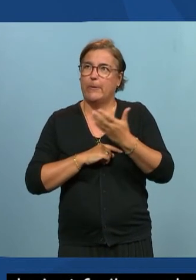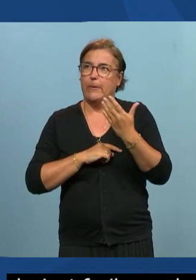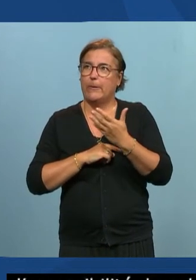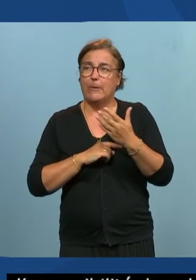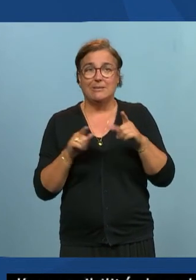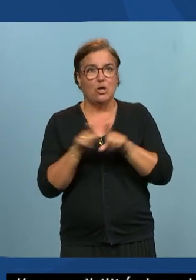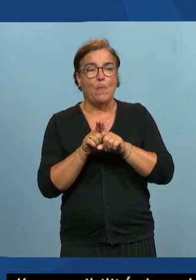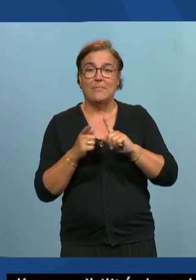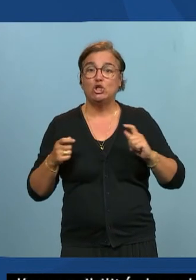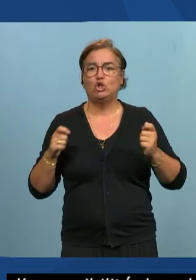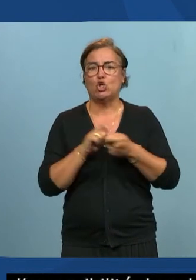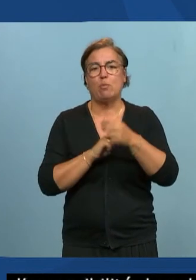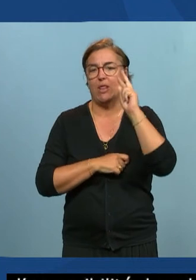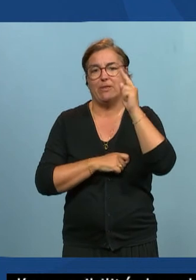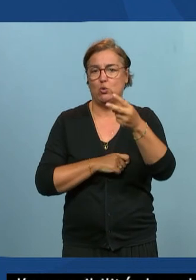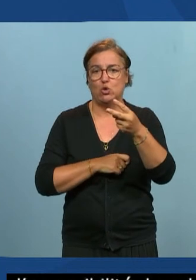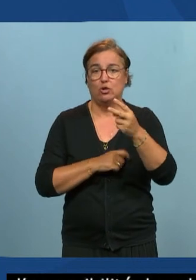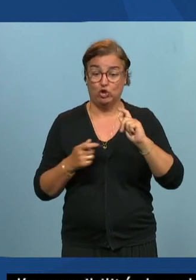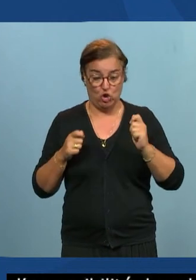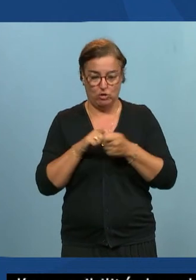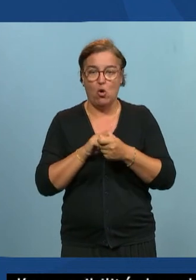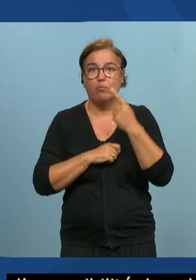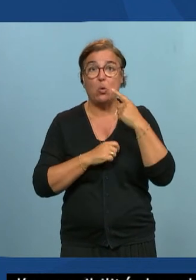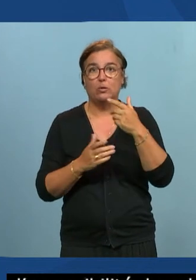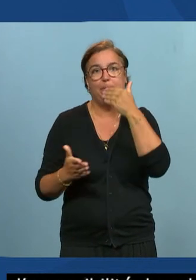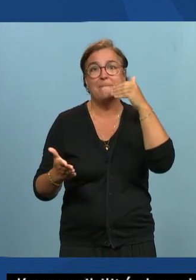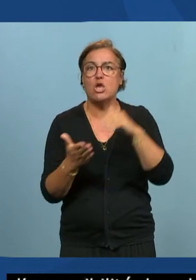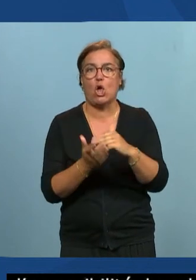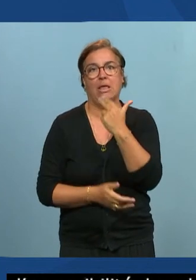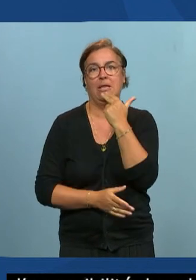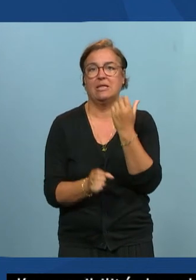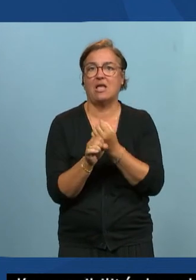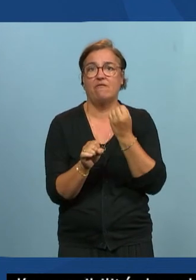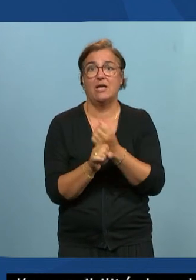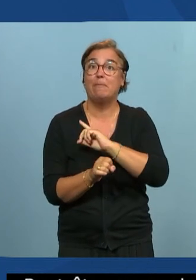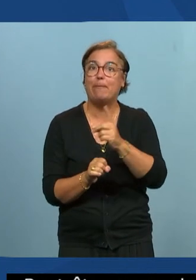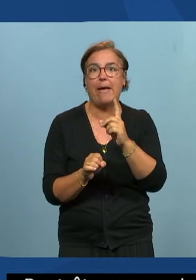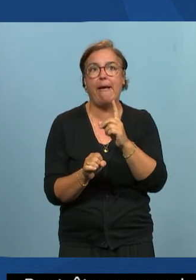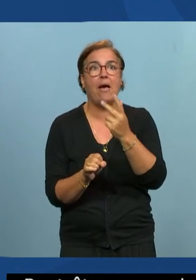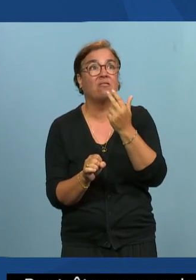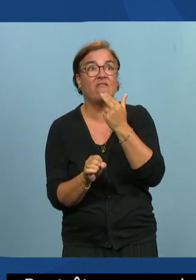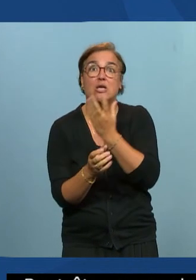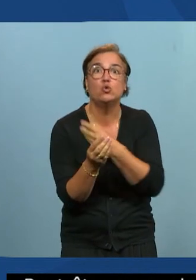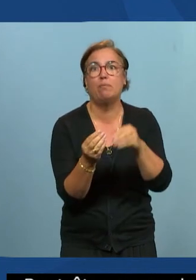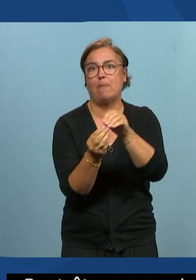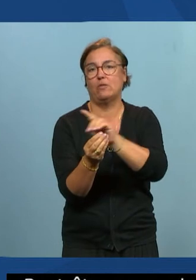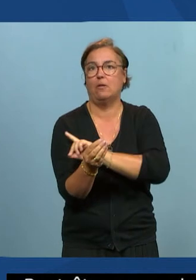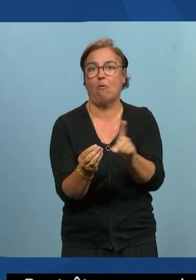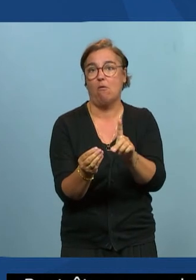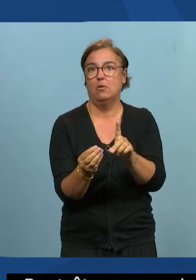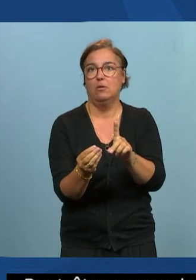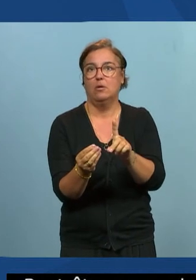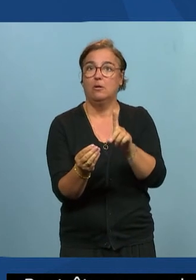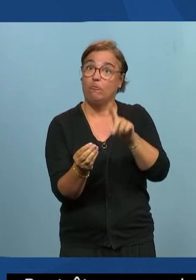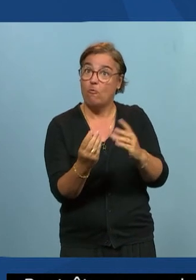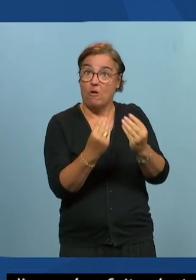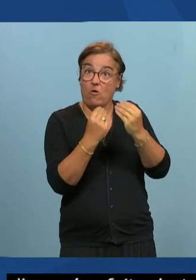un changement d'habitude c'est peut-être la façon de mieux faire son travail mais ce n pas obligatoirement dans le développement ce que tu dis tu m'arrêtes